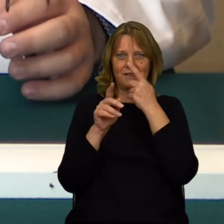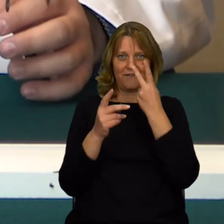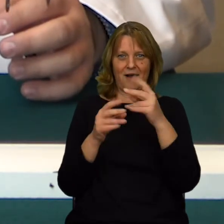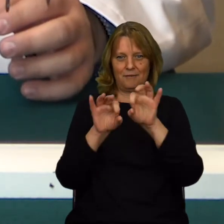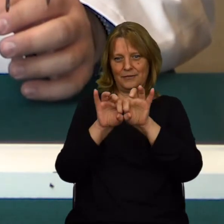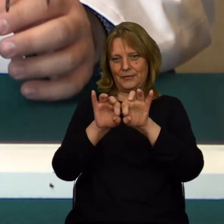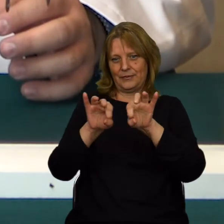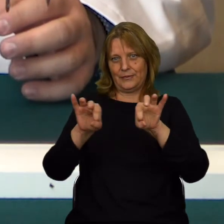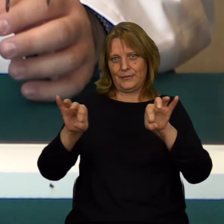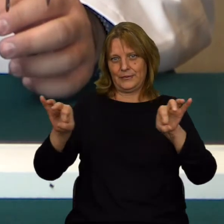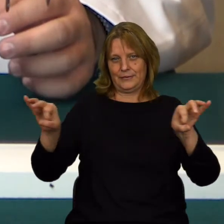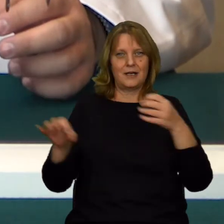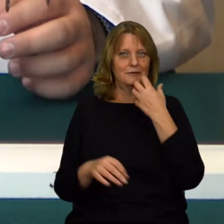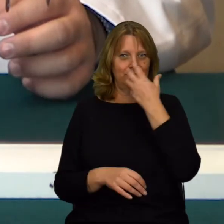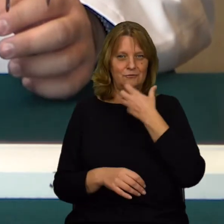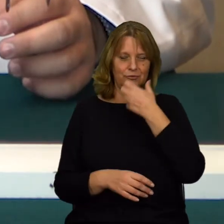oba pręty.